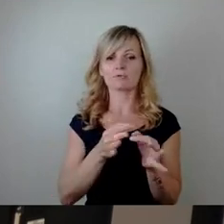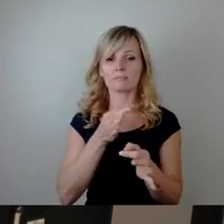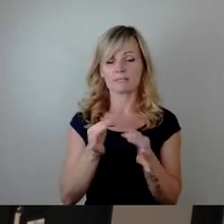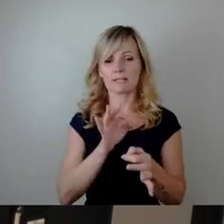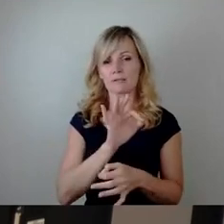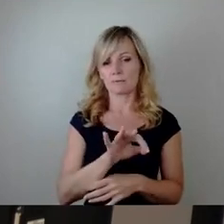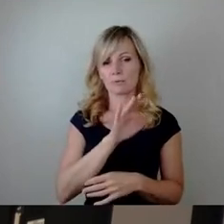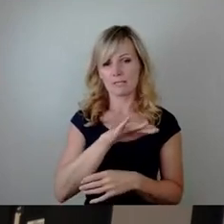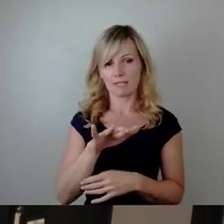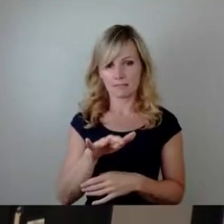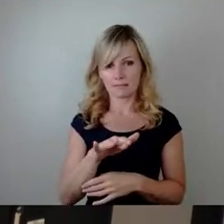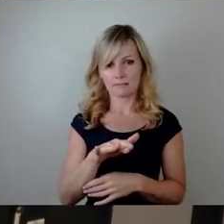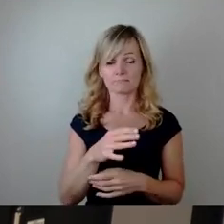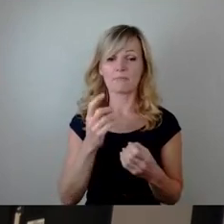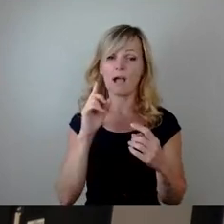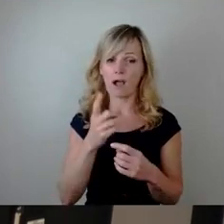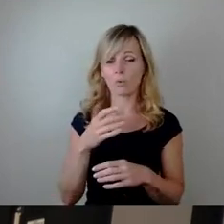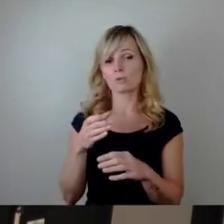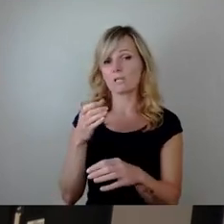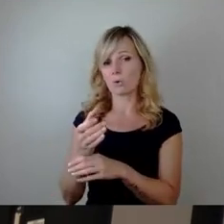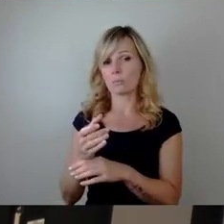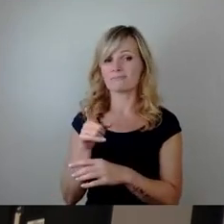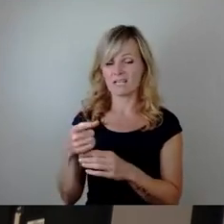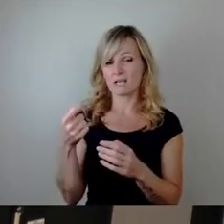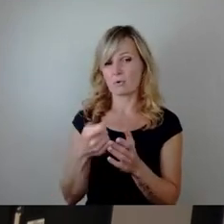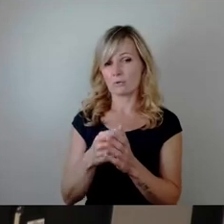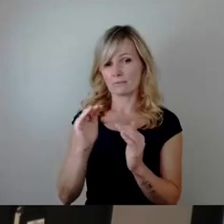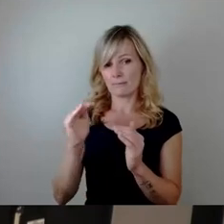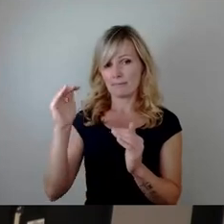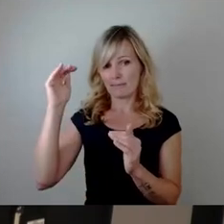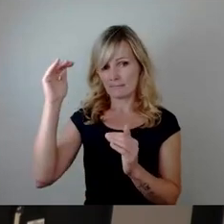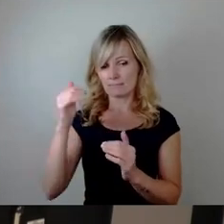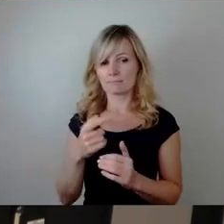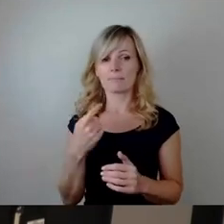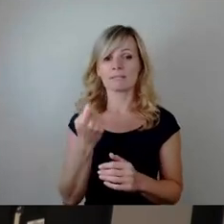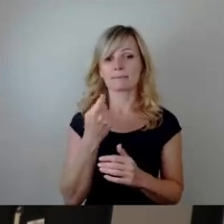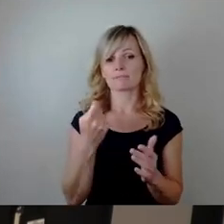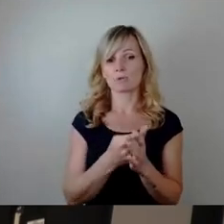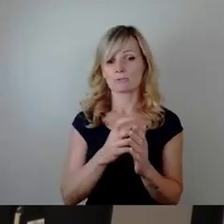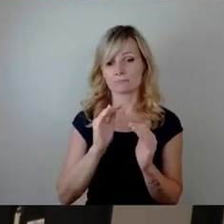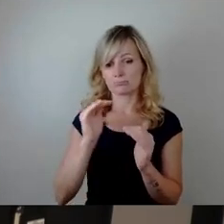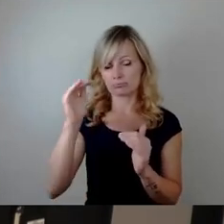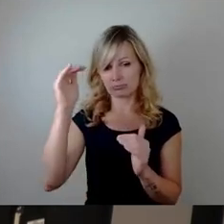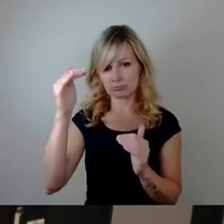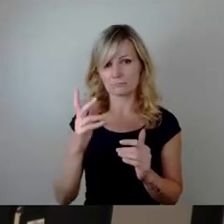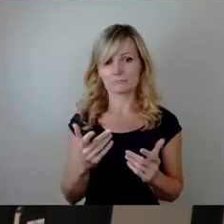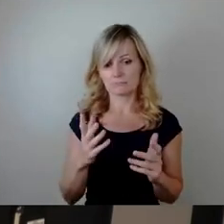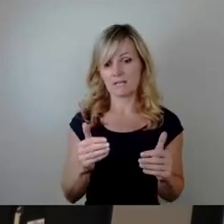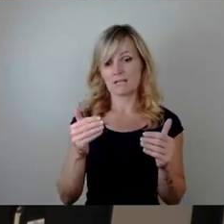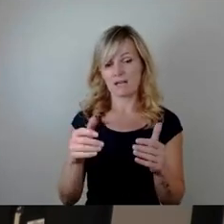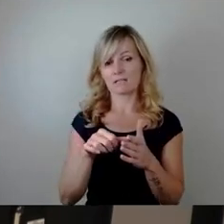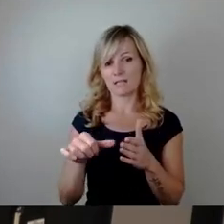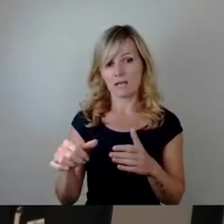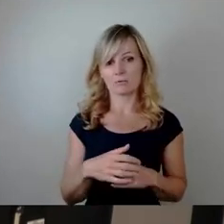Kosten für die Unterkunft, insbesondere wegen der gestiegenen Betriebskosten und Nachzahlungen. Ich weiß ja nicht, wie Ihre Nachzahlungen jeweils